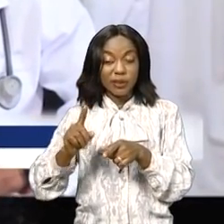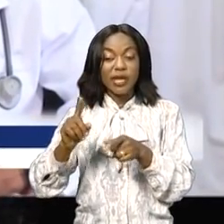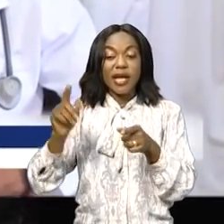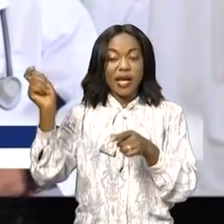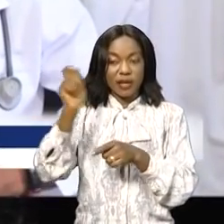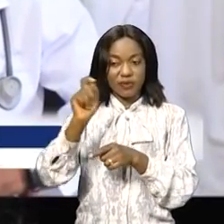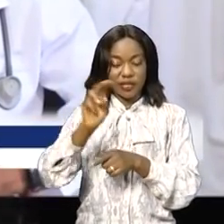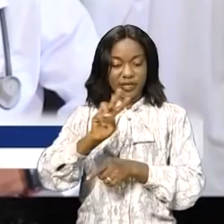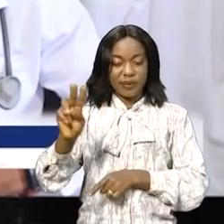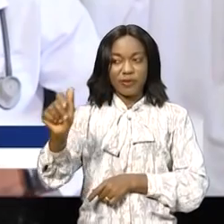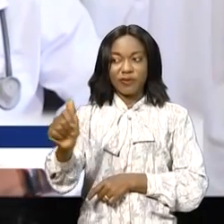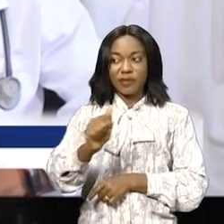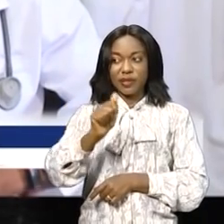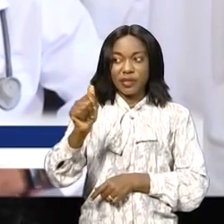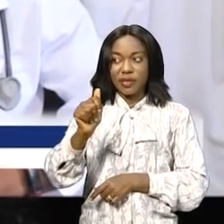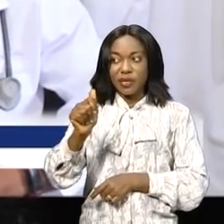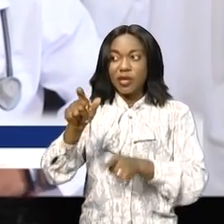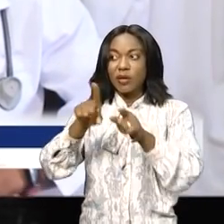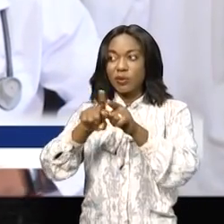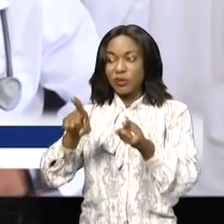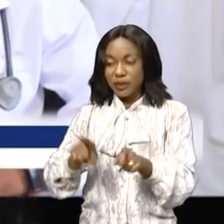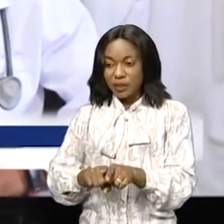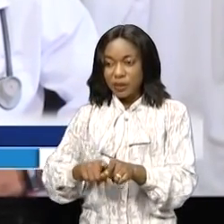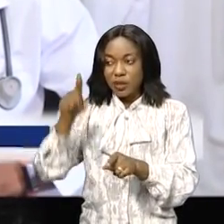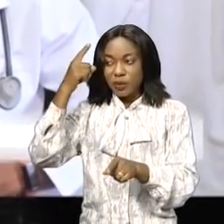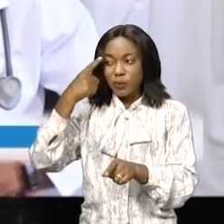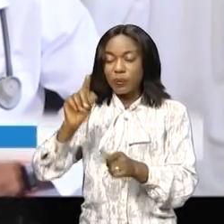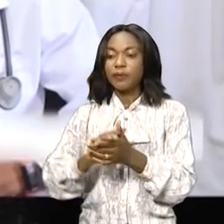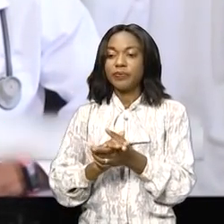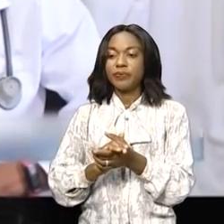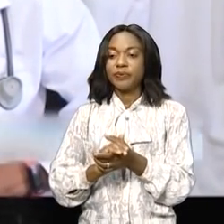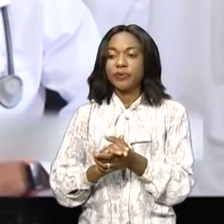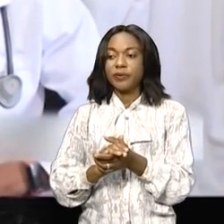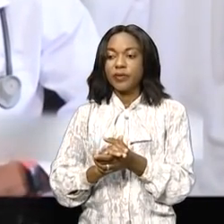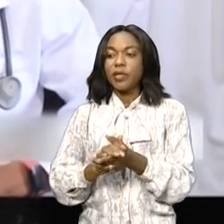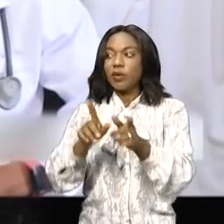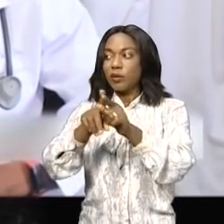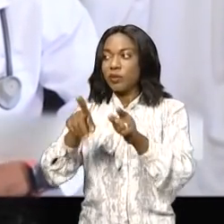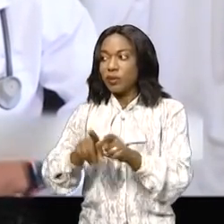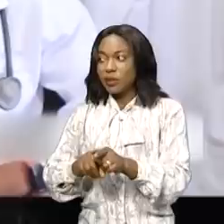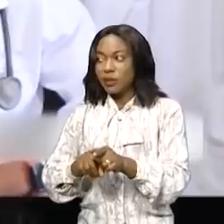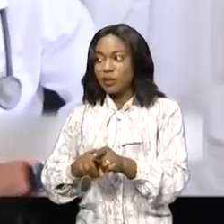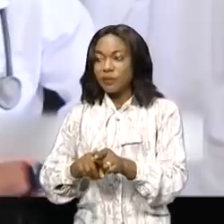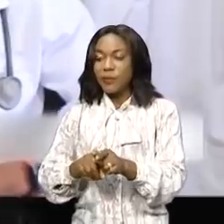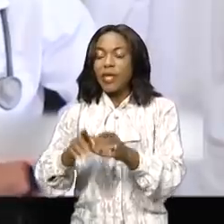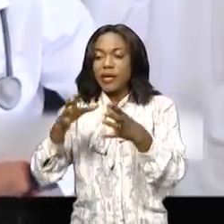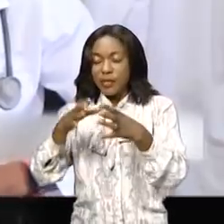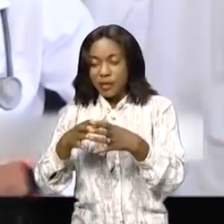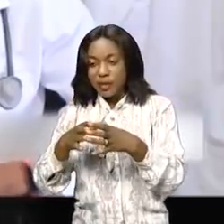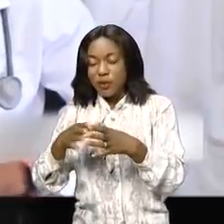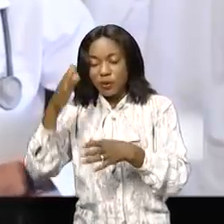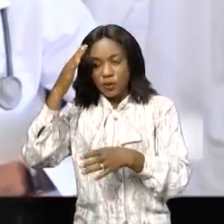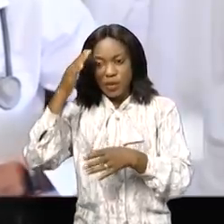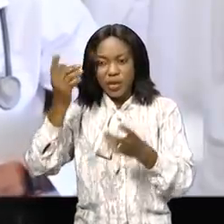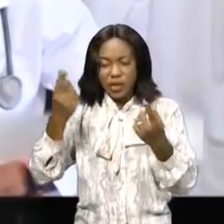des maladies cardiovasculaires connues ou pas ils sont concernés par ce dépistage. Qu'est-ce que nous allons faire exactement lors de